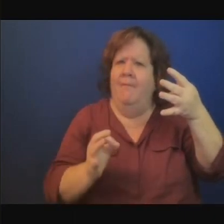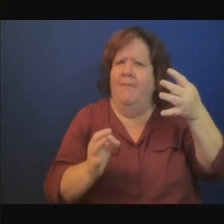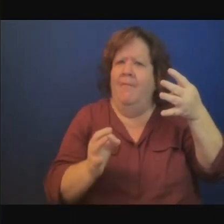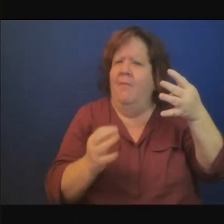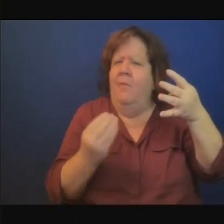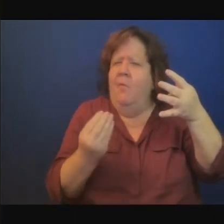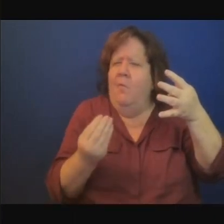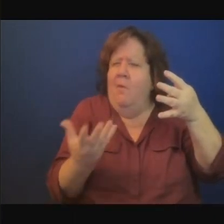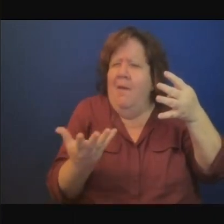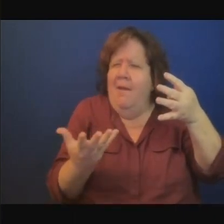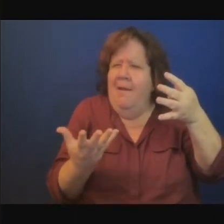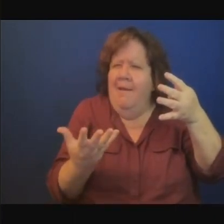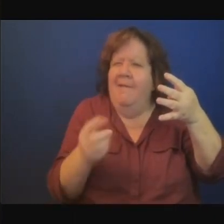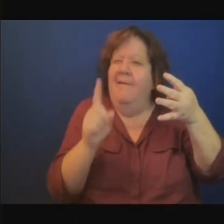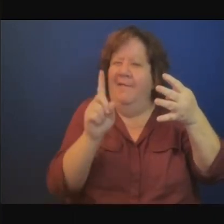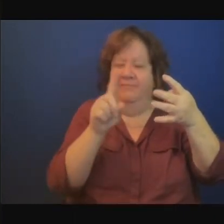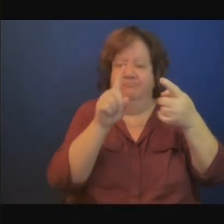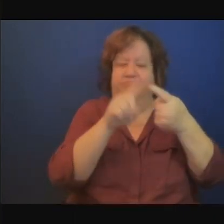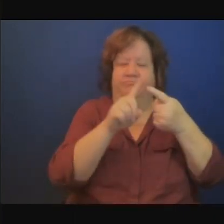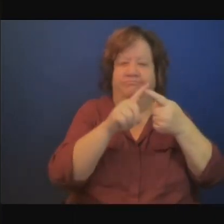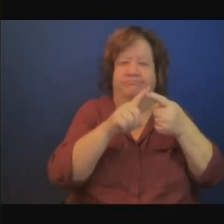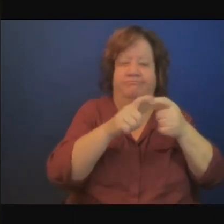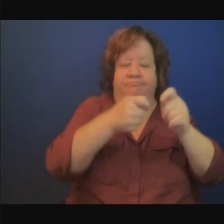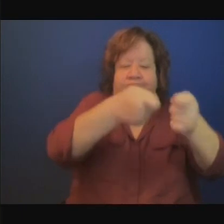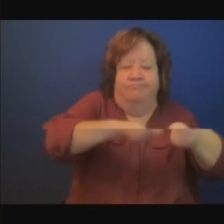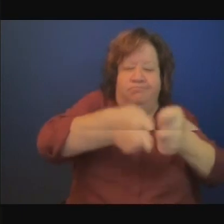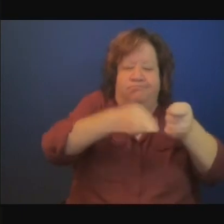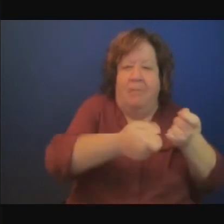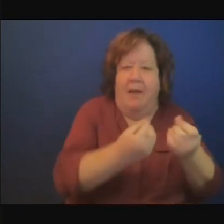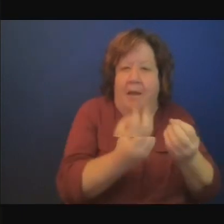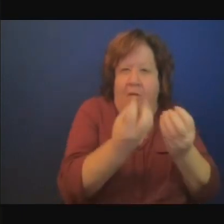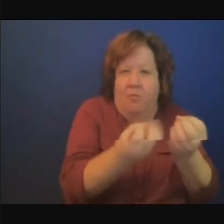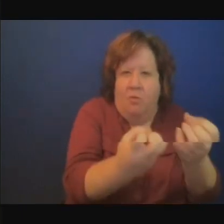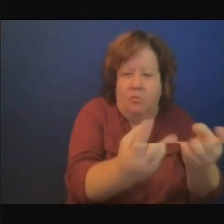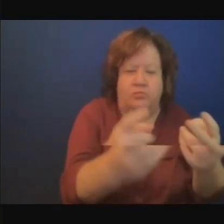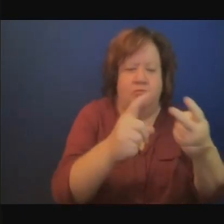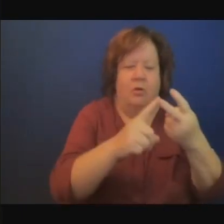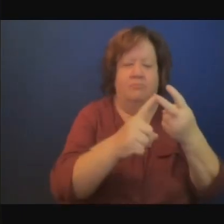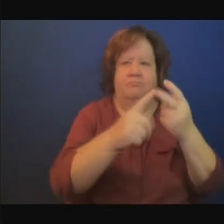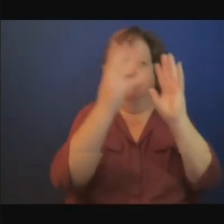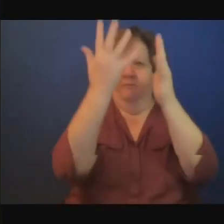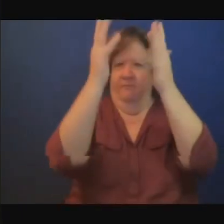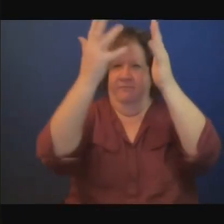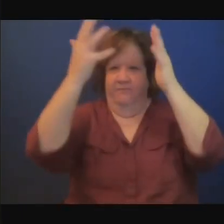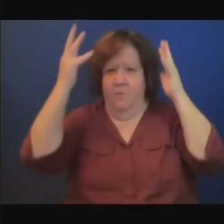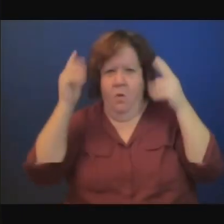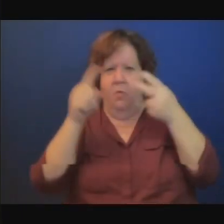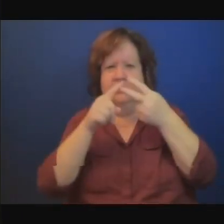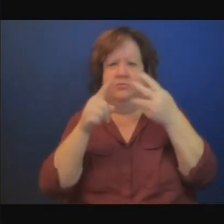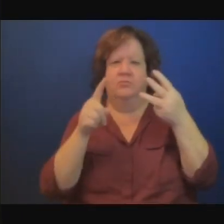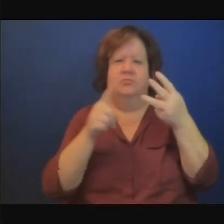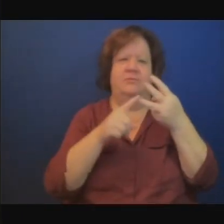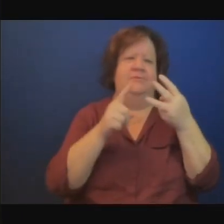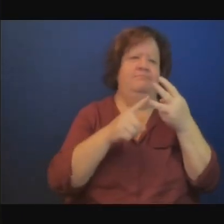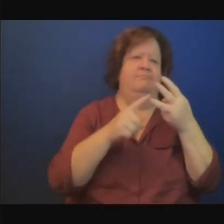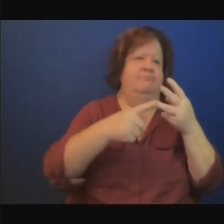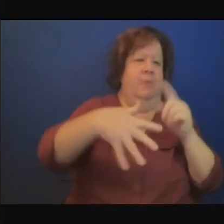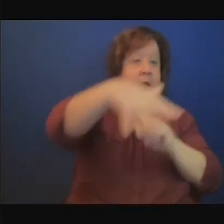le département chargé de l'atténuation de l'adaptation sur le climatique